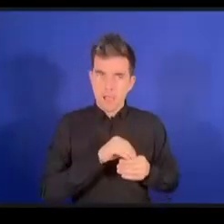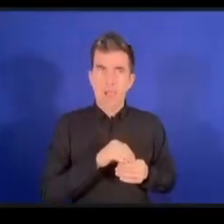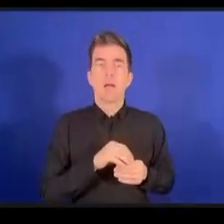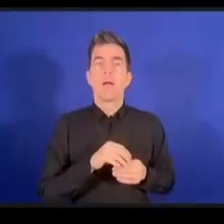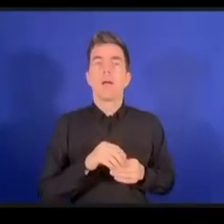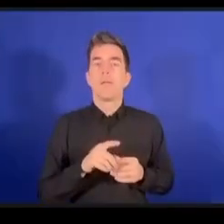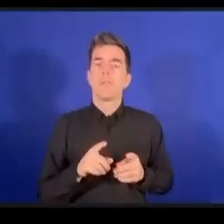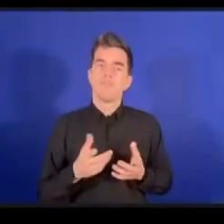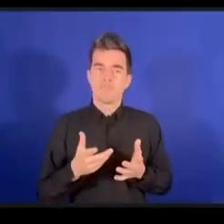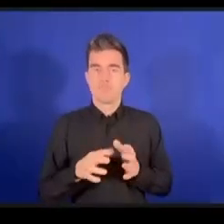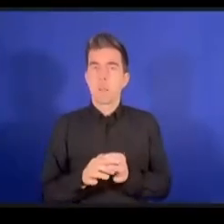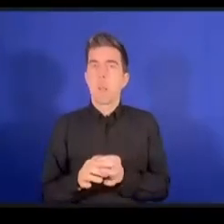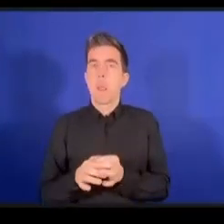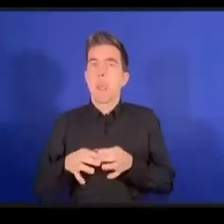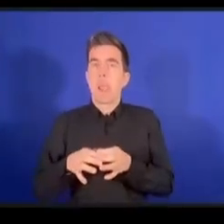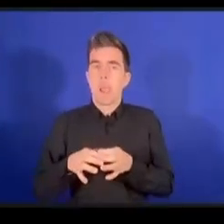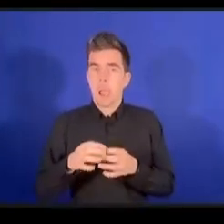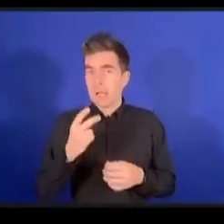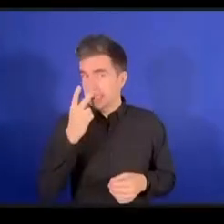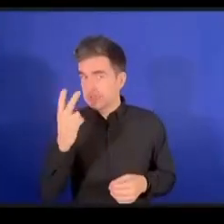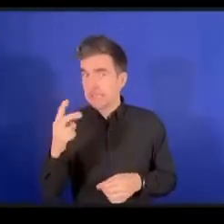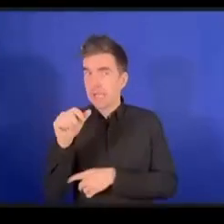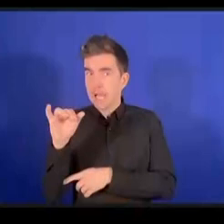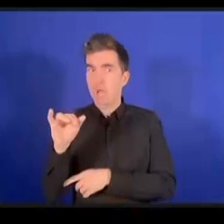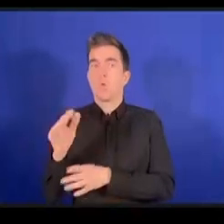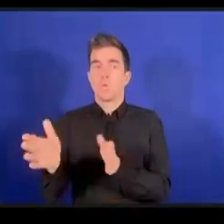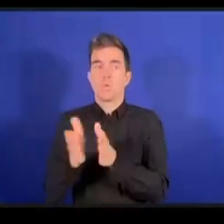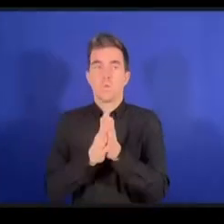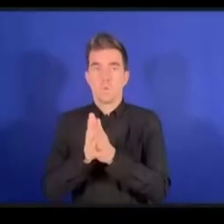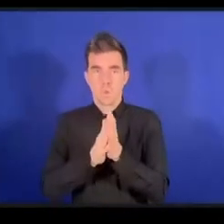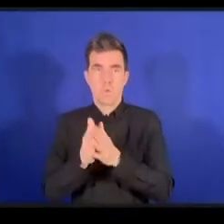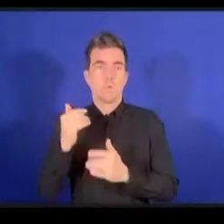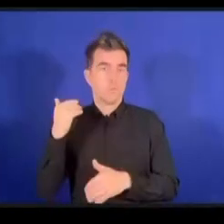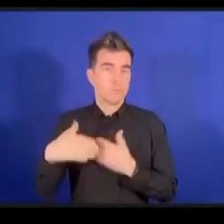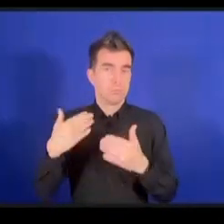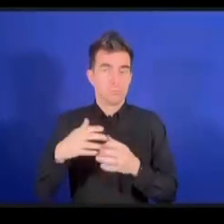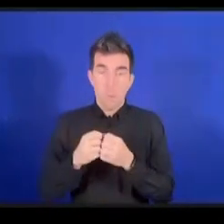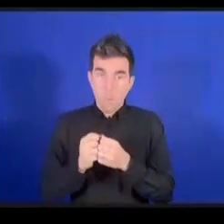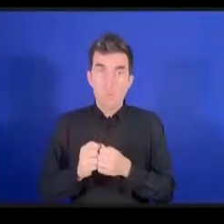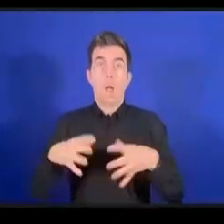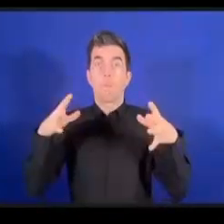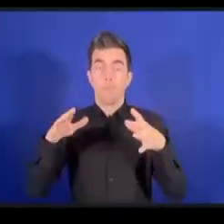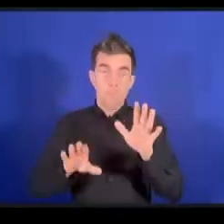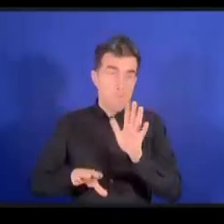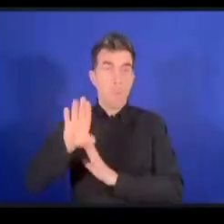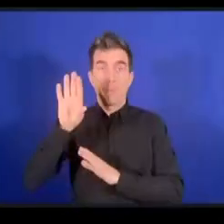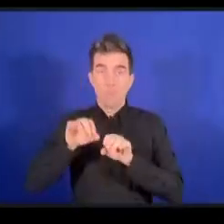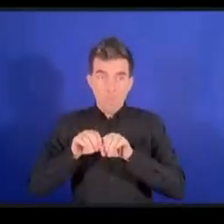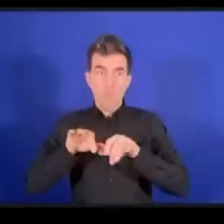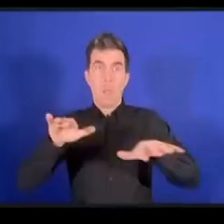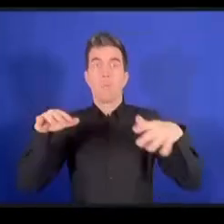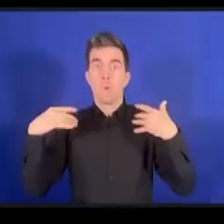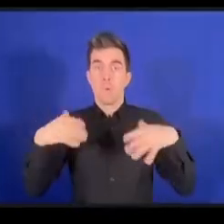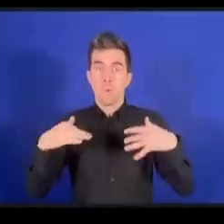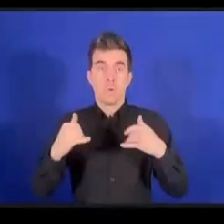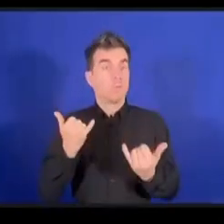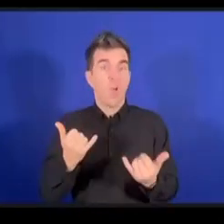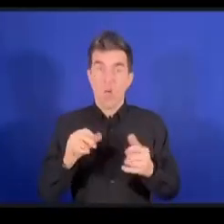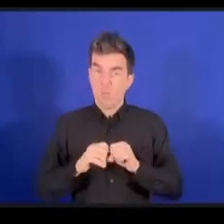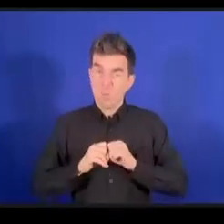الذكاء الاصطناعي التوليدي صار منتشرا والذي